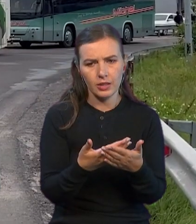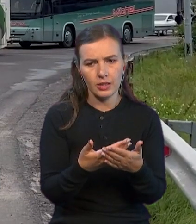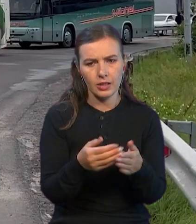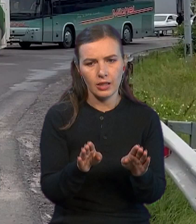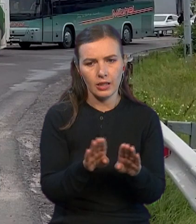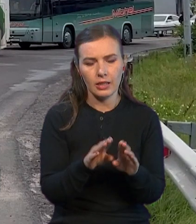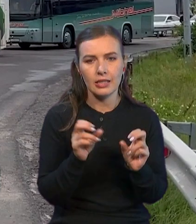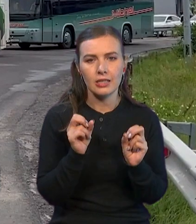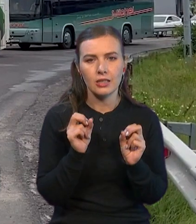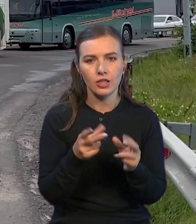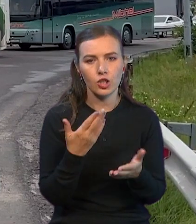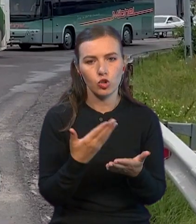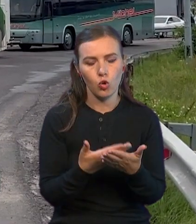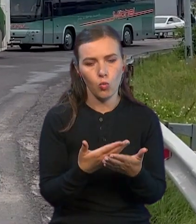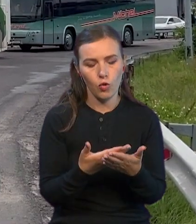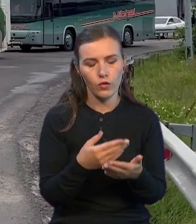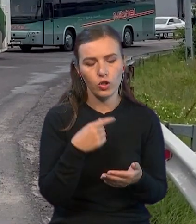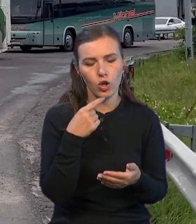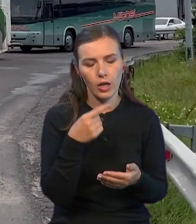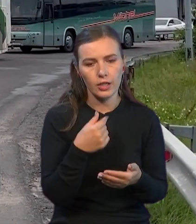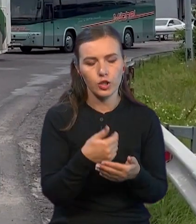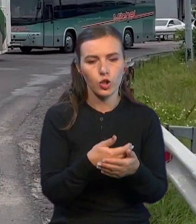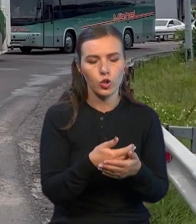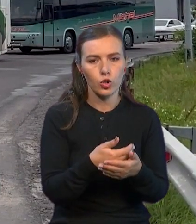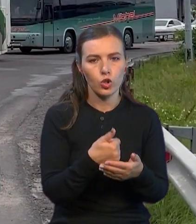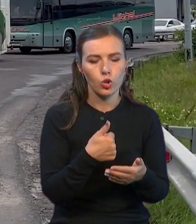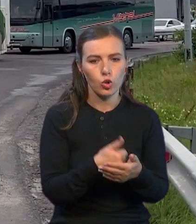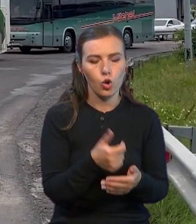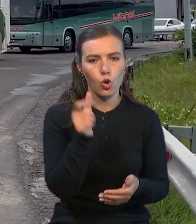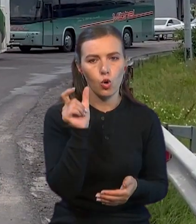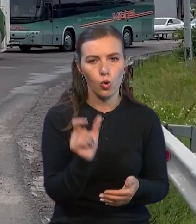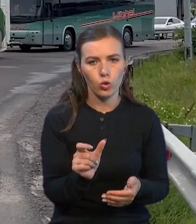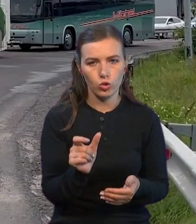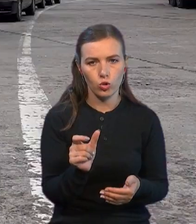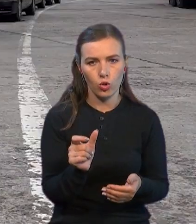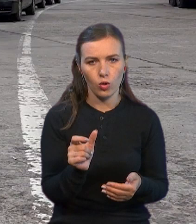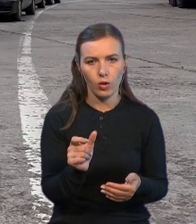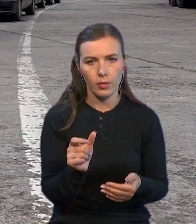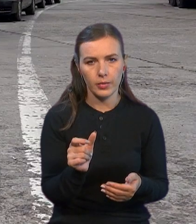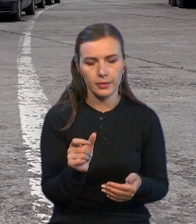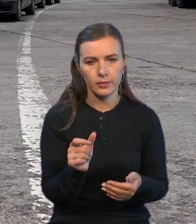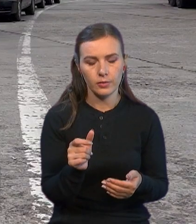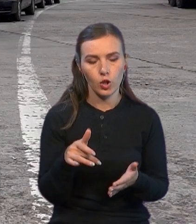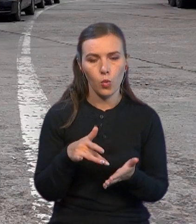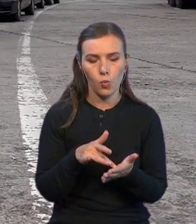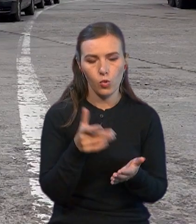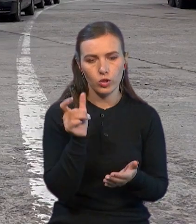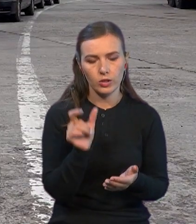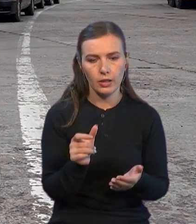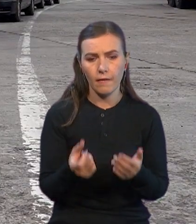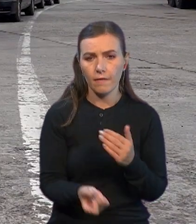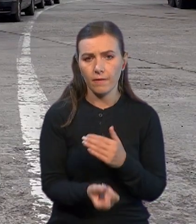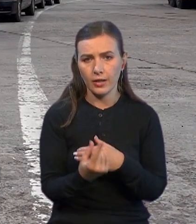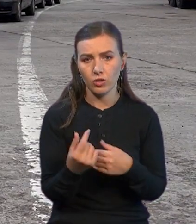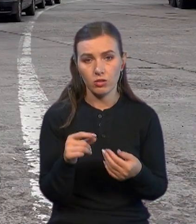ризиків. Якщо, умовно кажучи, до особи потенційного подорожувальника виникнуть